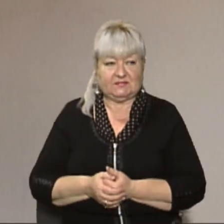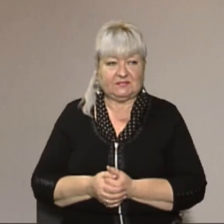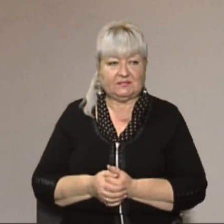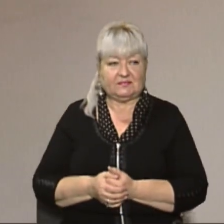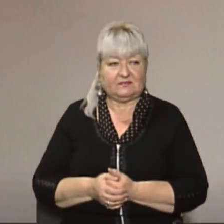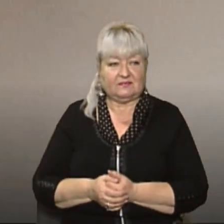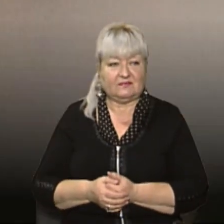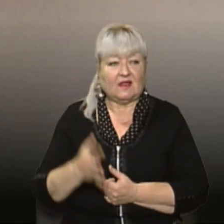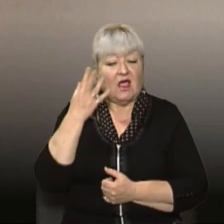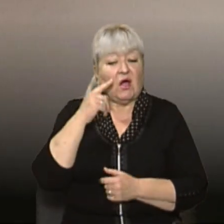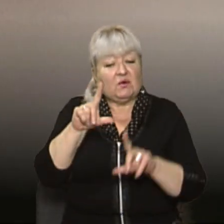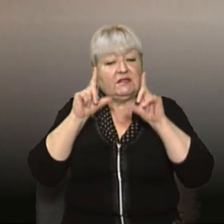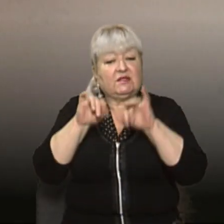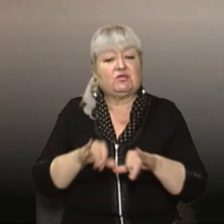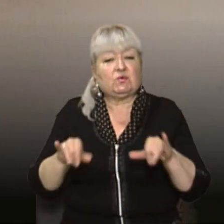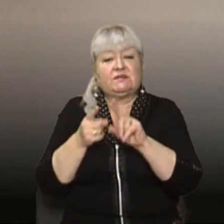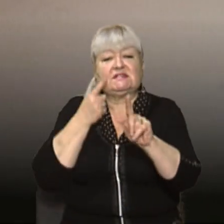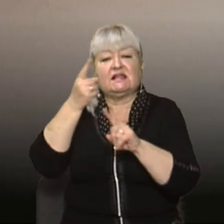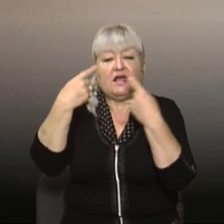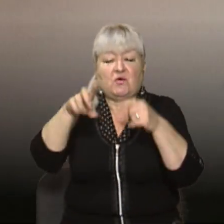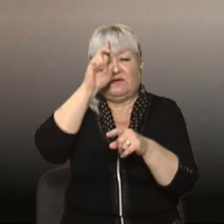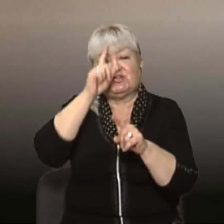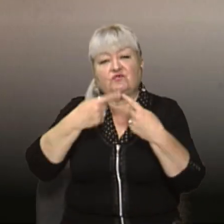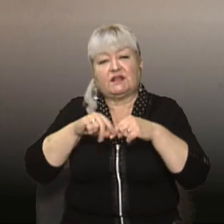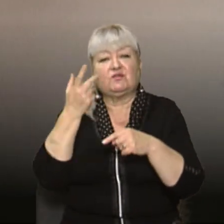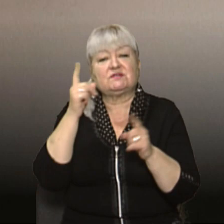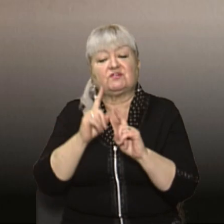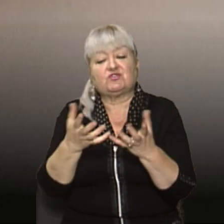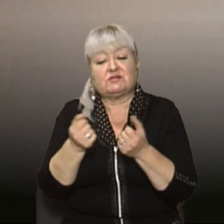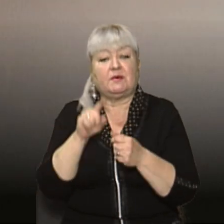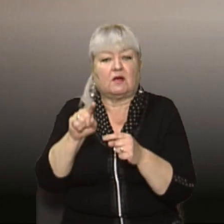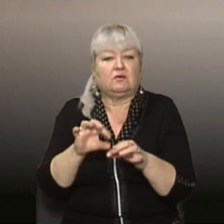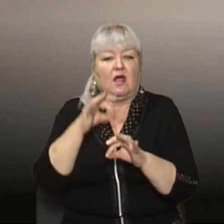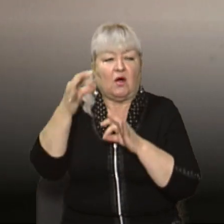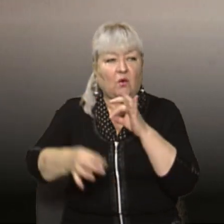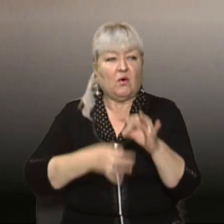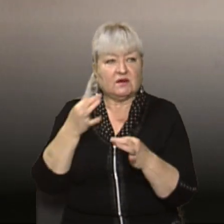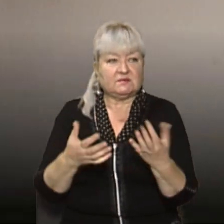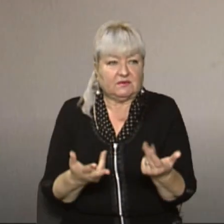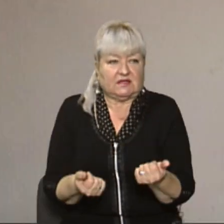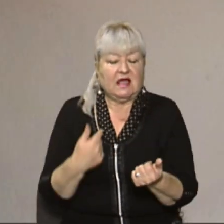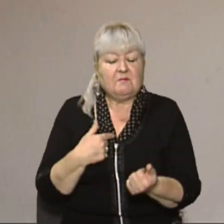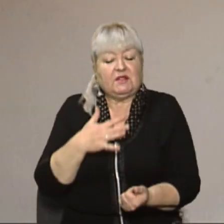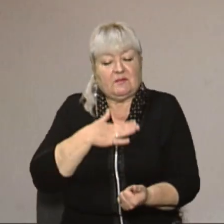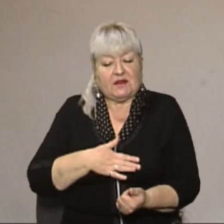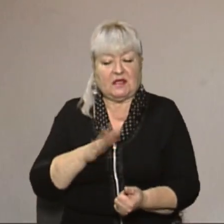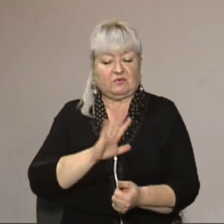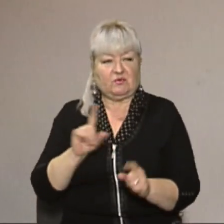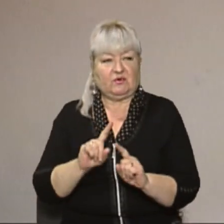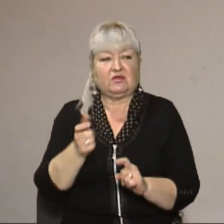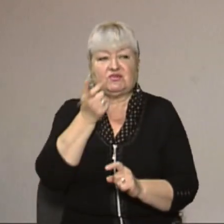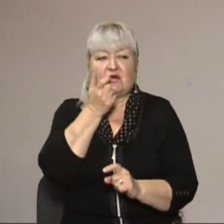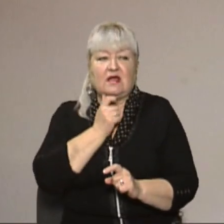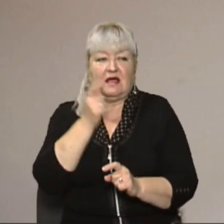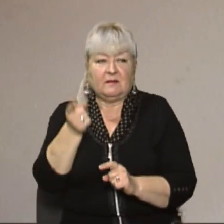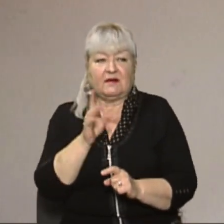Коли ти летиш кудись дуже далеко, в іншу країну, ти з собою заведеш і збереш, а тут, в космос, та. І мені було дуже приємно, зокрема, що пані Гайді